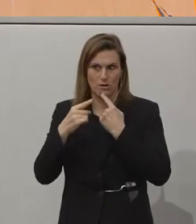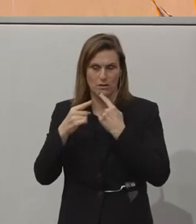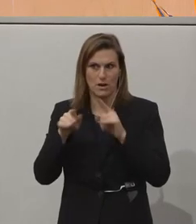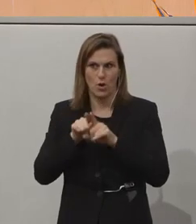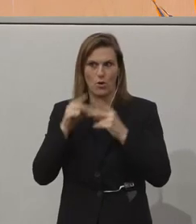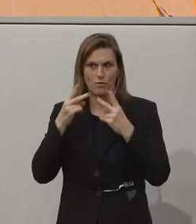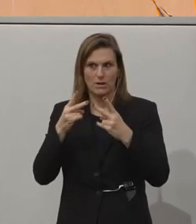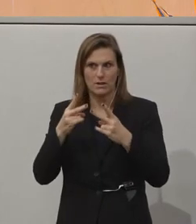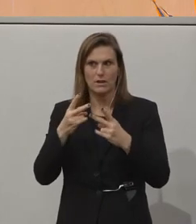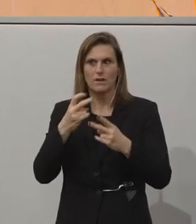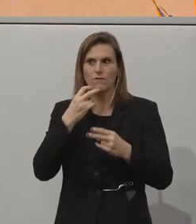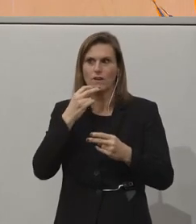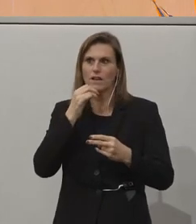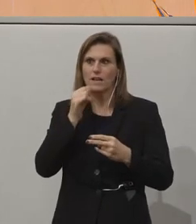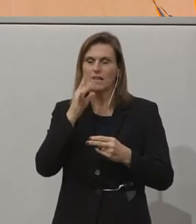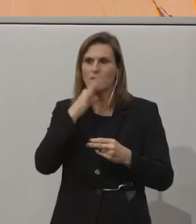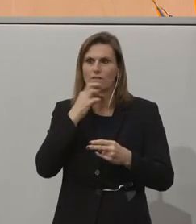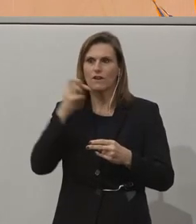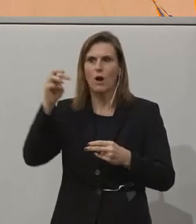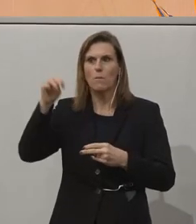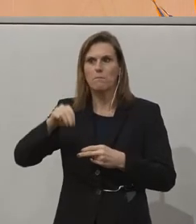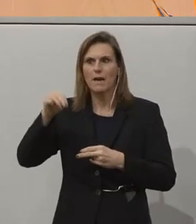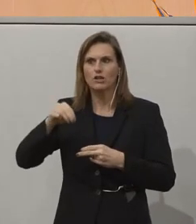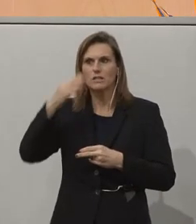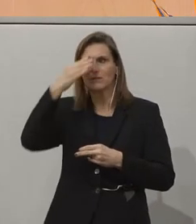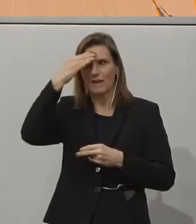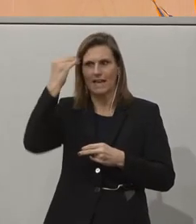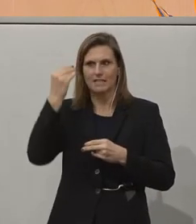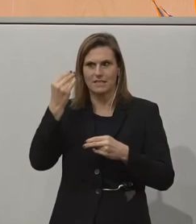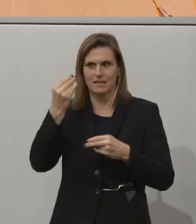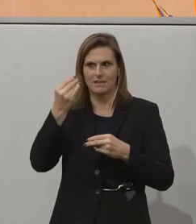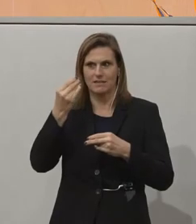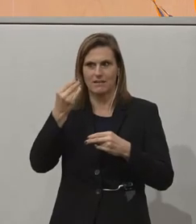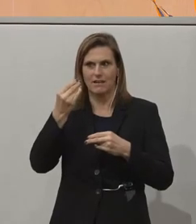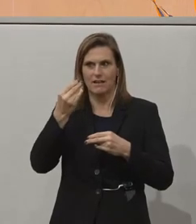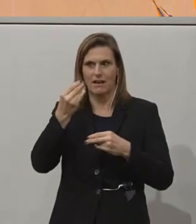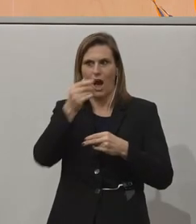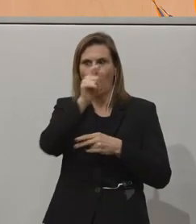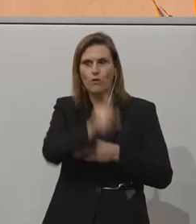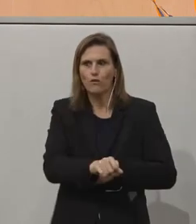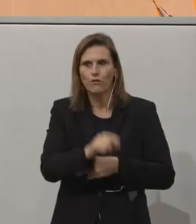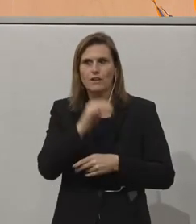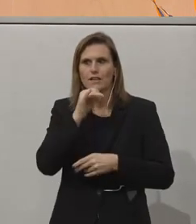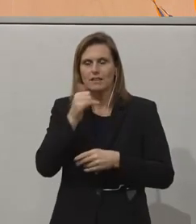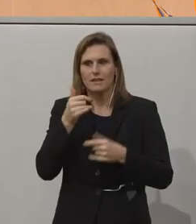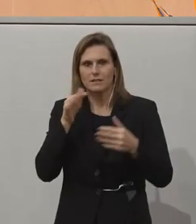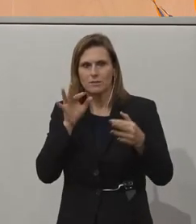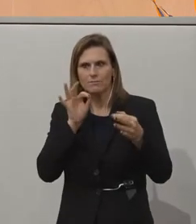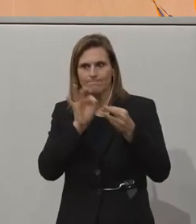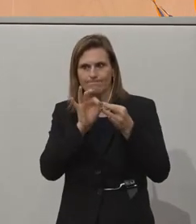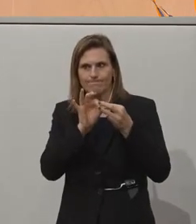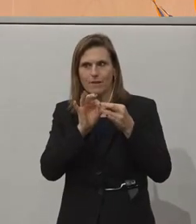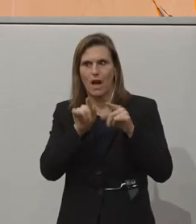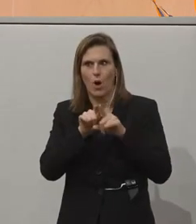wollen natürlich nicht auf Frau Meierschitz vergessen. Mir ist gemeldet worden, dass die Leitung jetzt funktioniert. Auch das Mikrofon